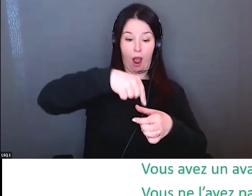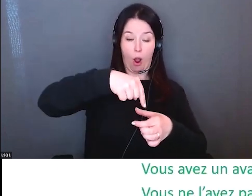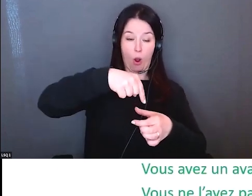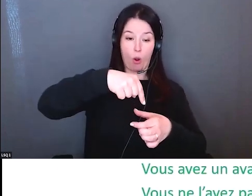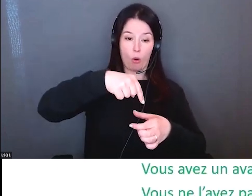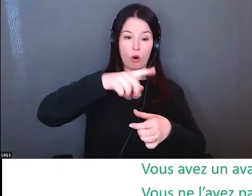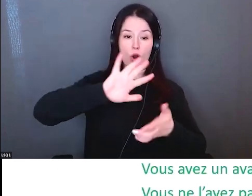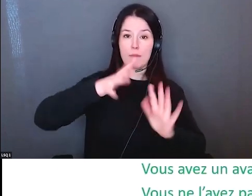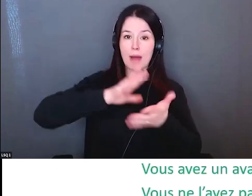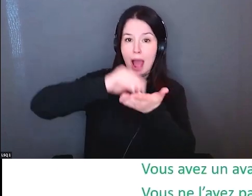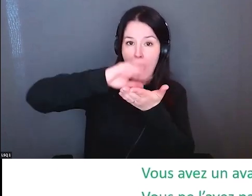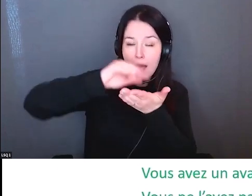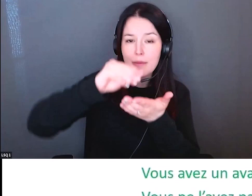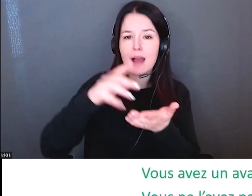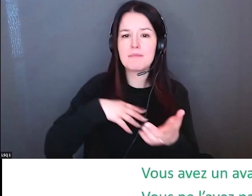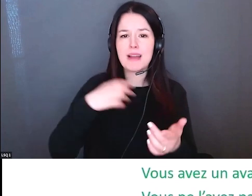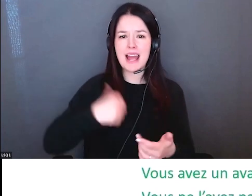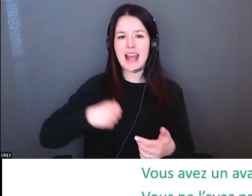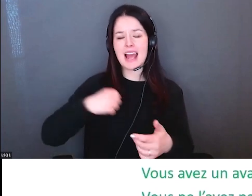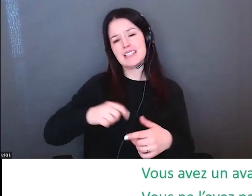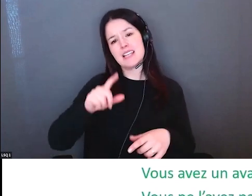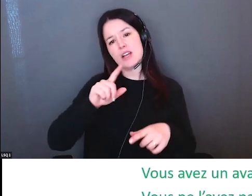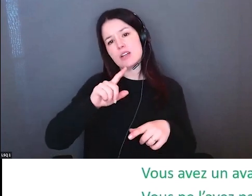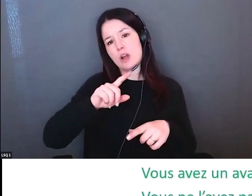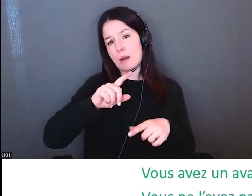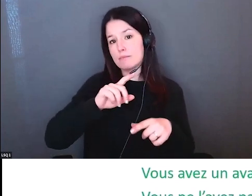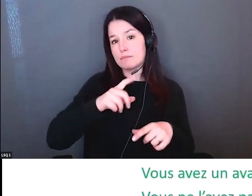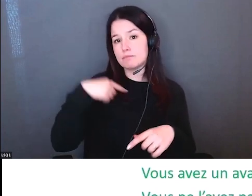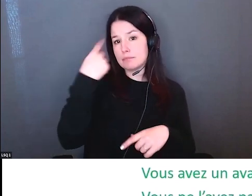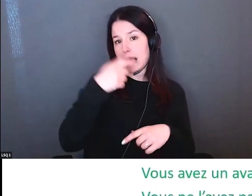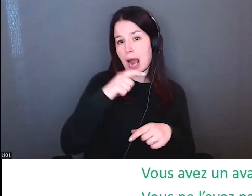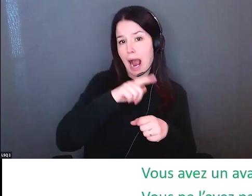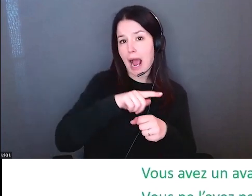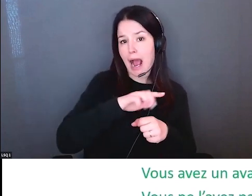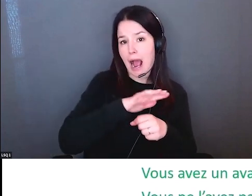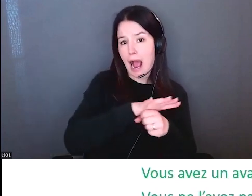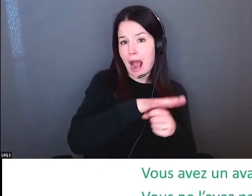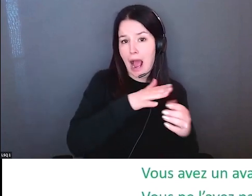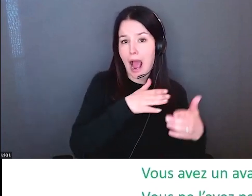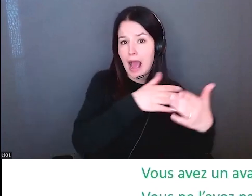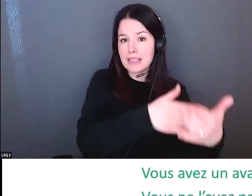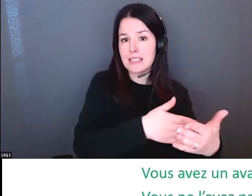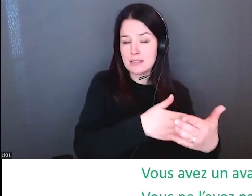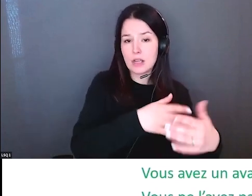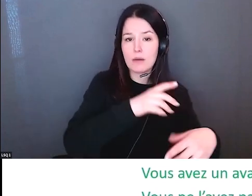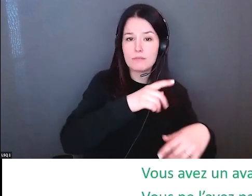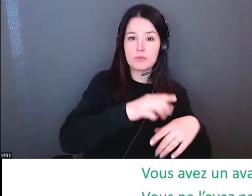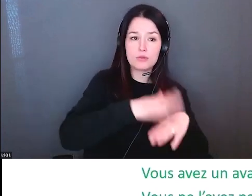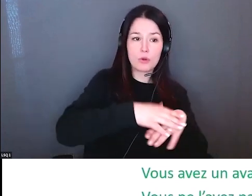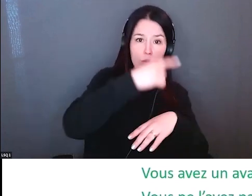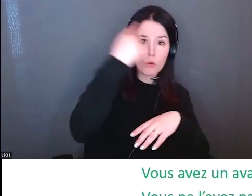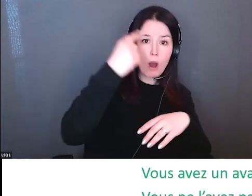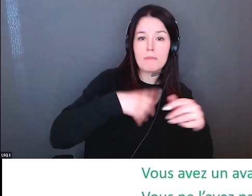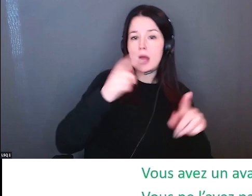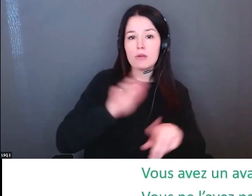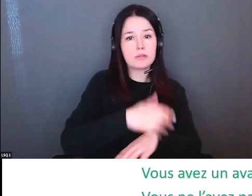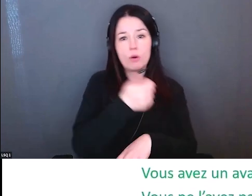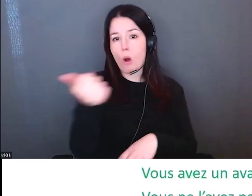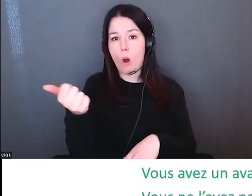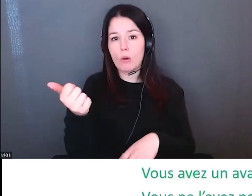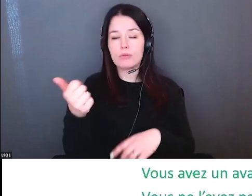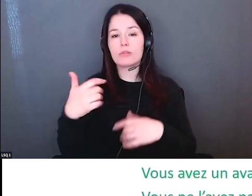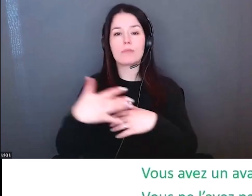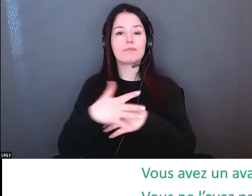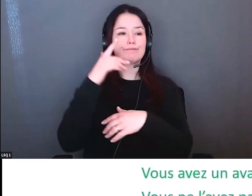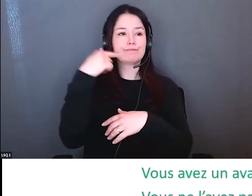bonneté voilà cette métaphore pour aller plus loin c'est un rappel qui annonce seulement une médaille pour tous les modèles de privilèges ou d'oppression